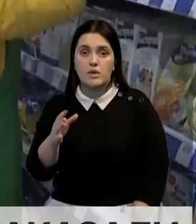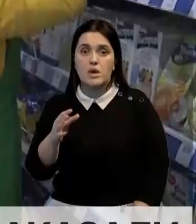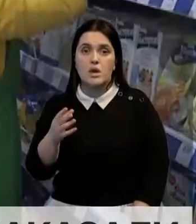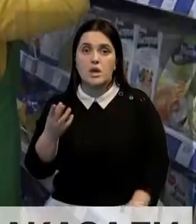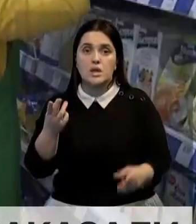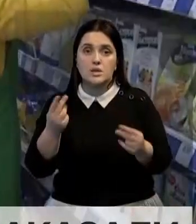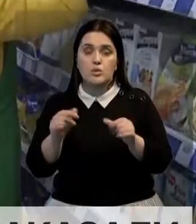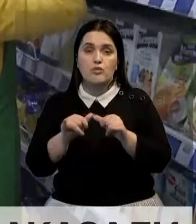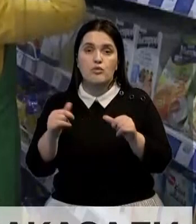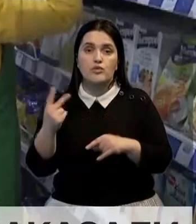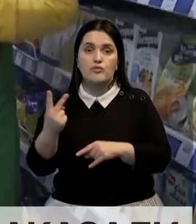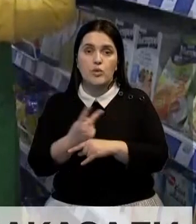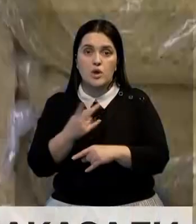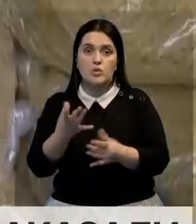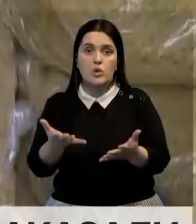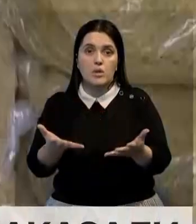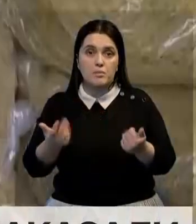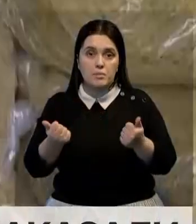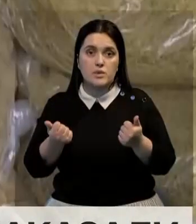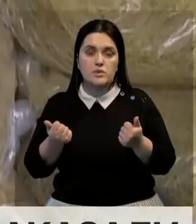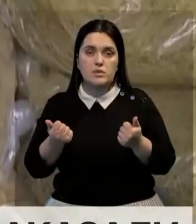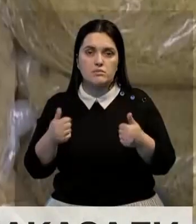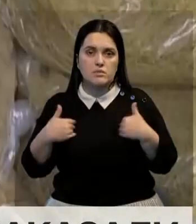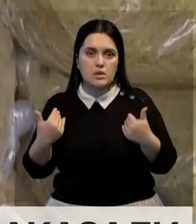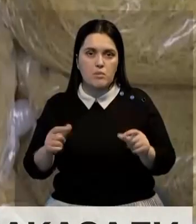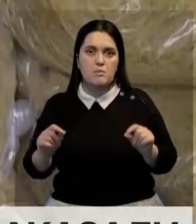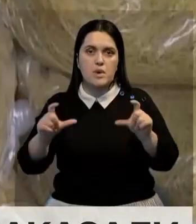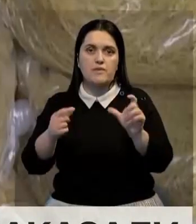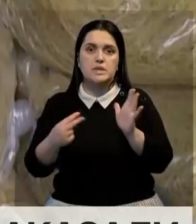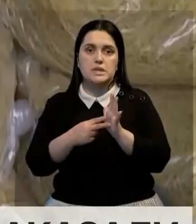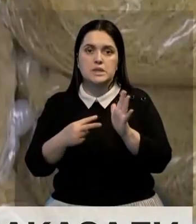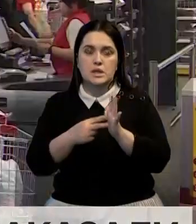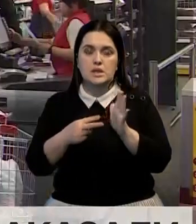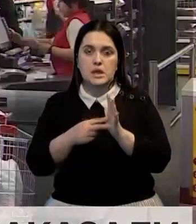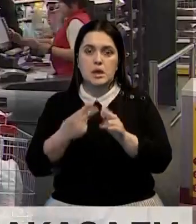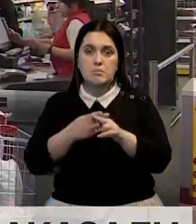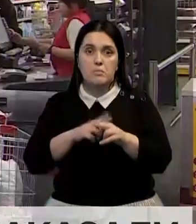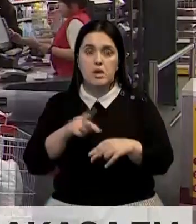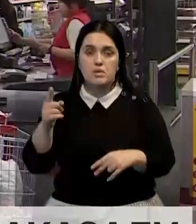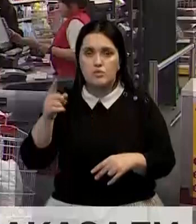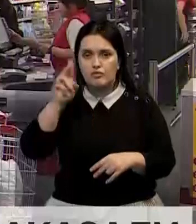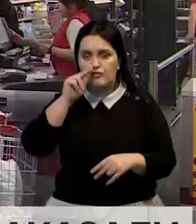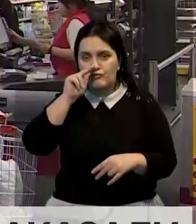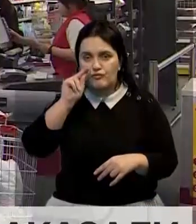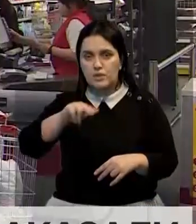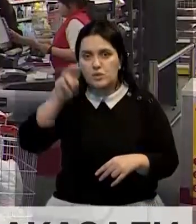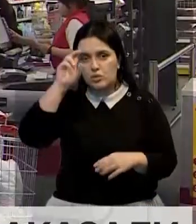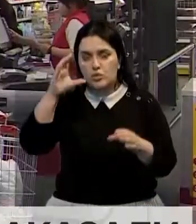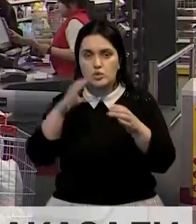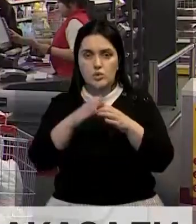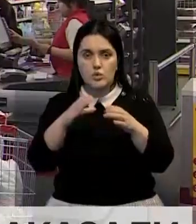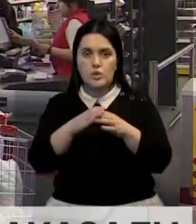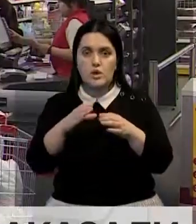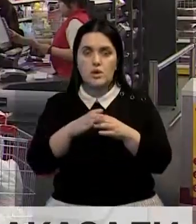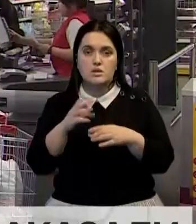доложил, субсидии увеличили вдвое, но их получатели все равно повысили цены. Не доглядели. Именно госорганы